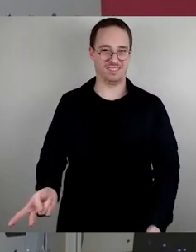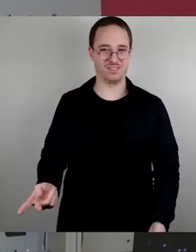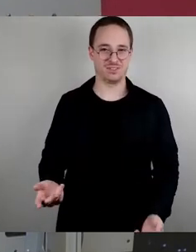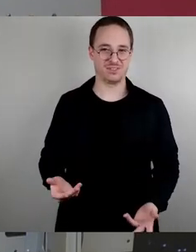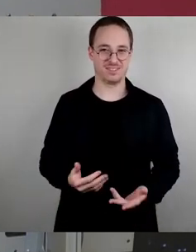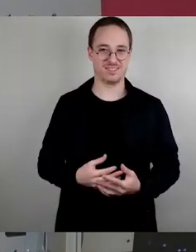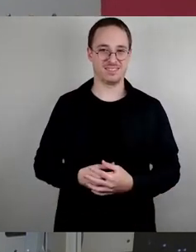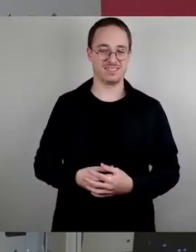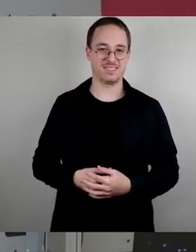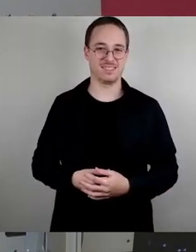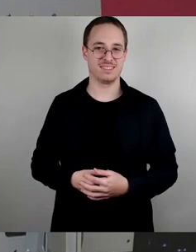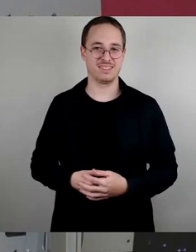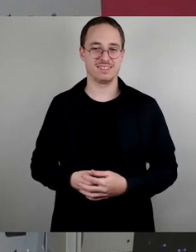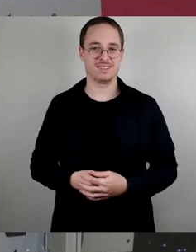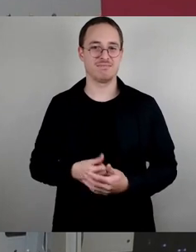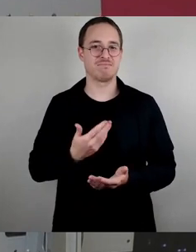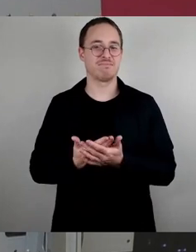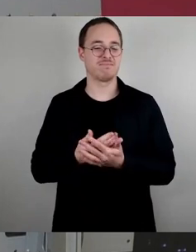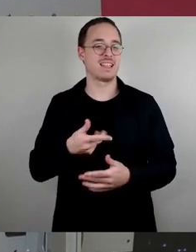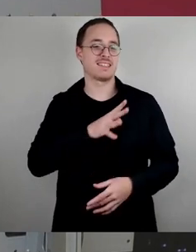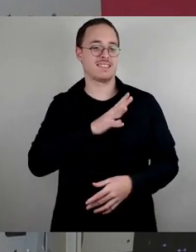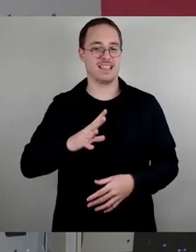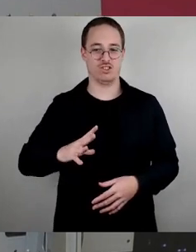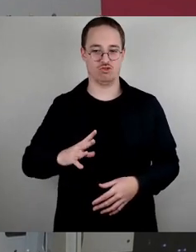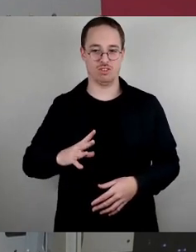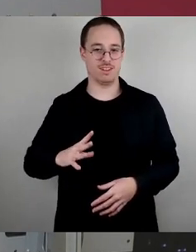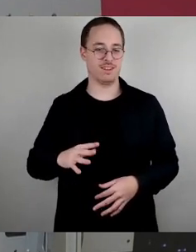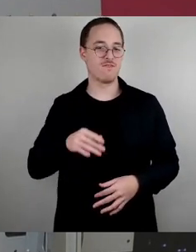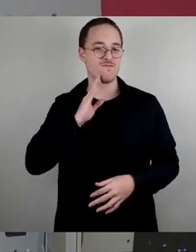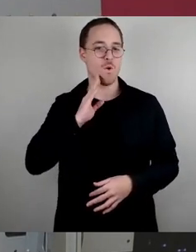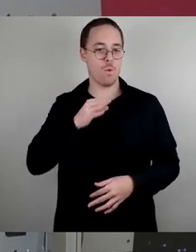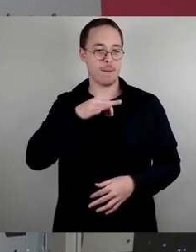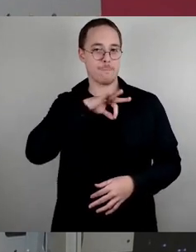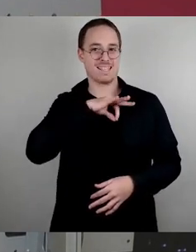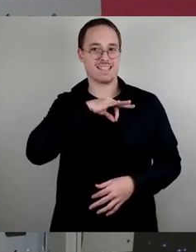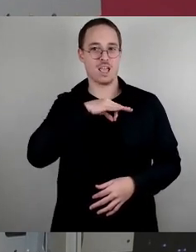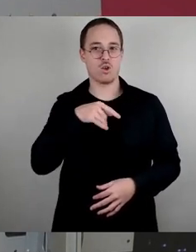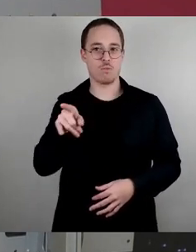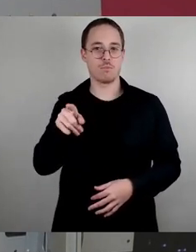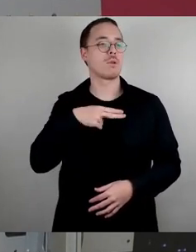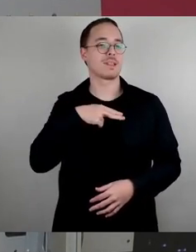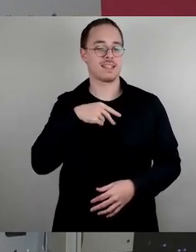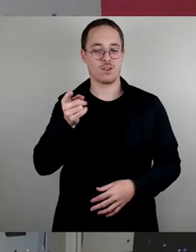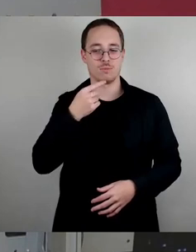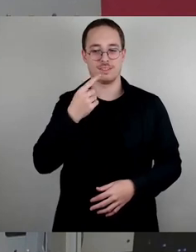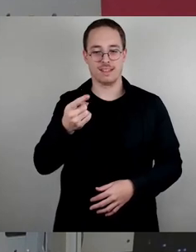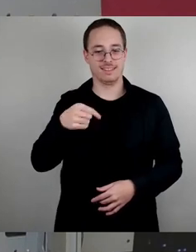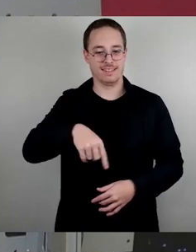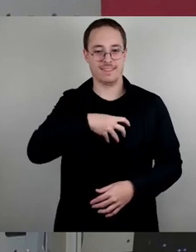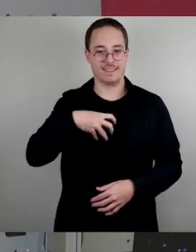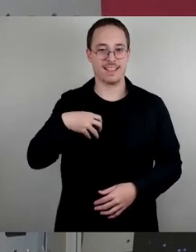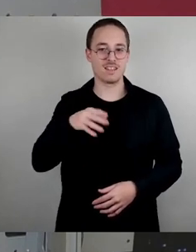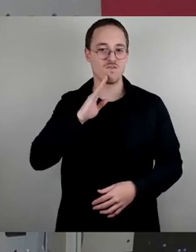dass Dresden einen angespannten Wohnungsmarkt hat. Ich finde es tatsächlich spannend, insbesondere in dem Jahr, wo Kommunalwahl ist,